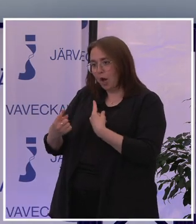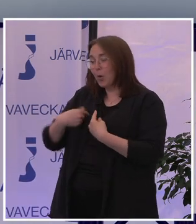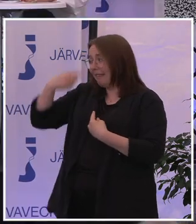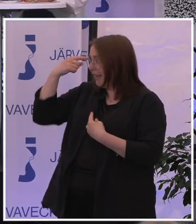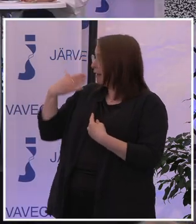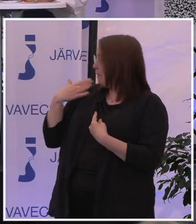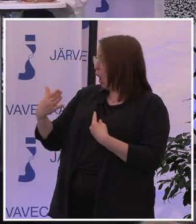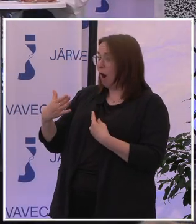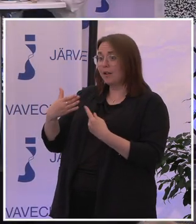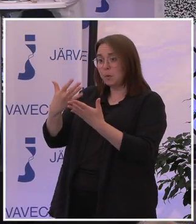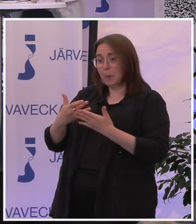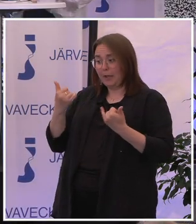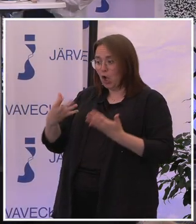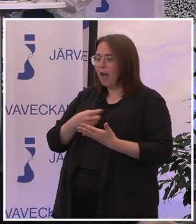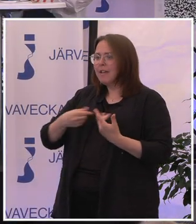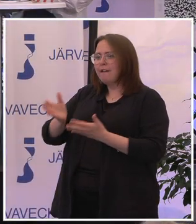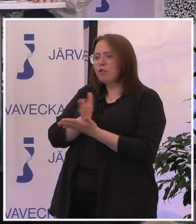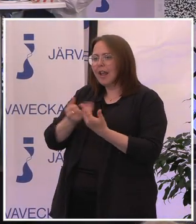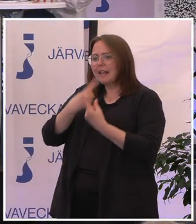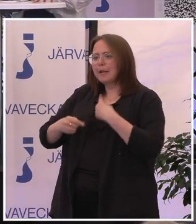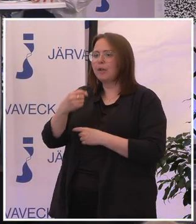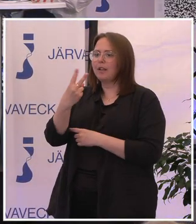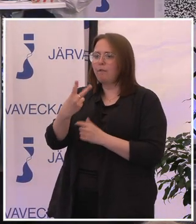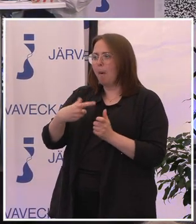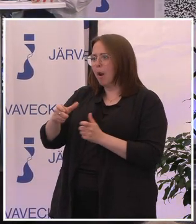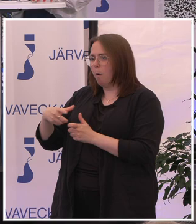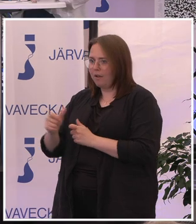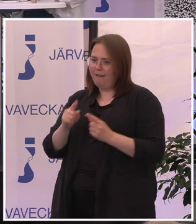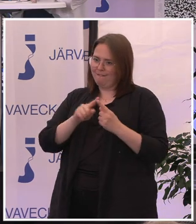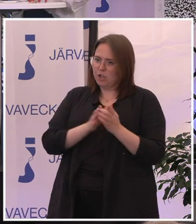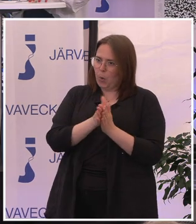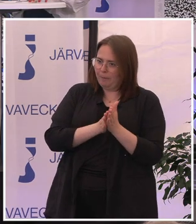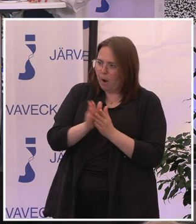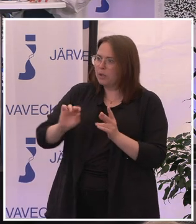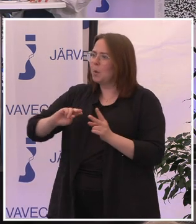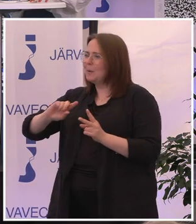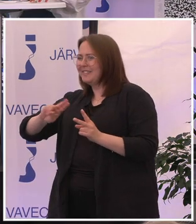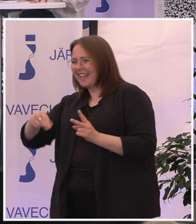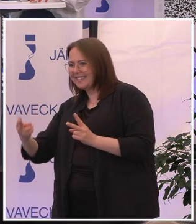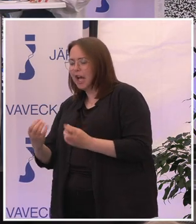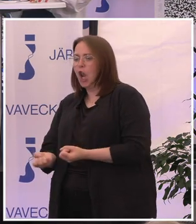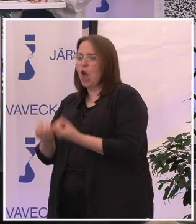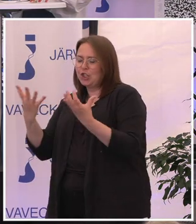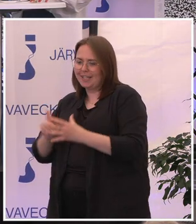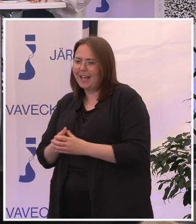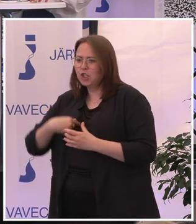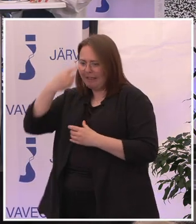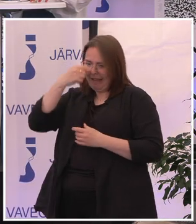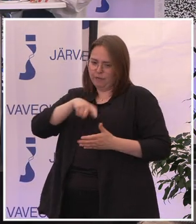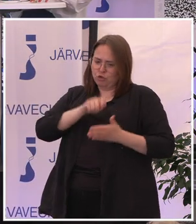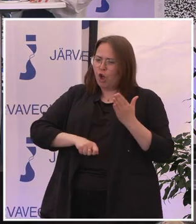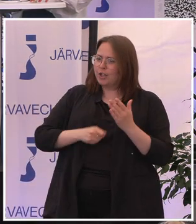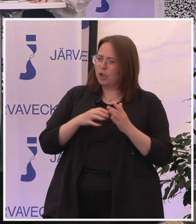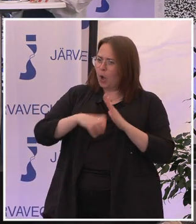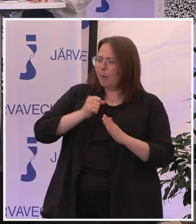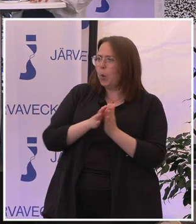gången. Det är att dela upp samtalet i två block. Alltså utmaningar för att sedan prata om lösningar. Och jag tänker att vi börjar med utmaningarna